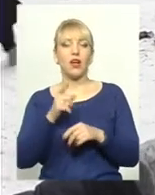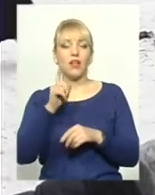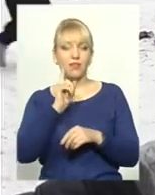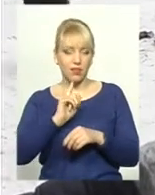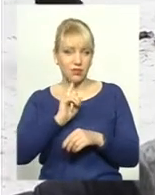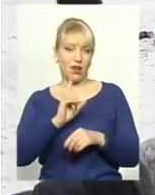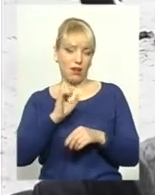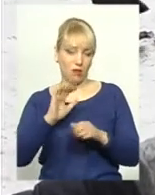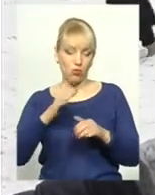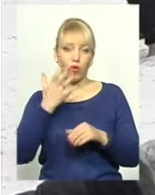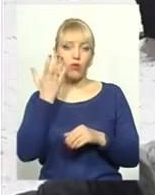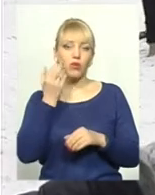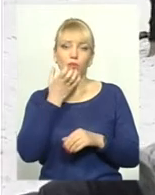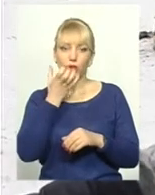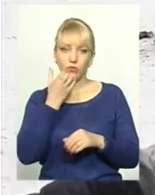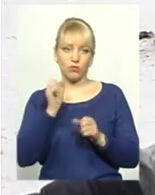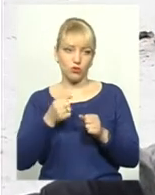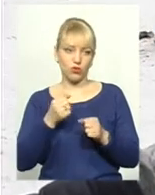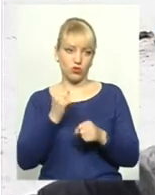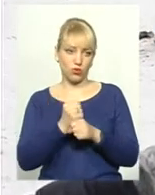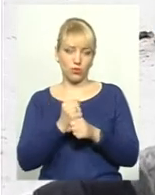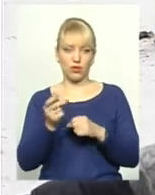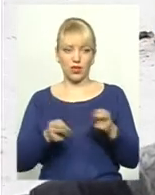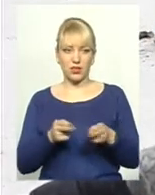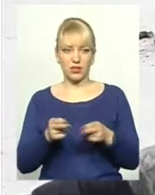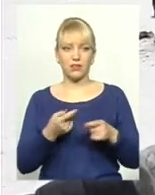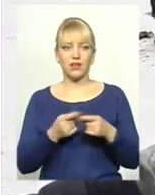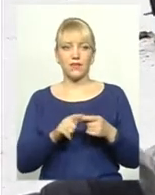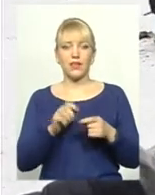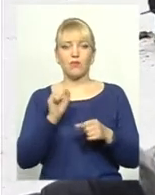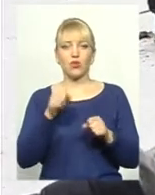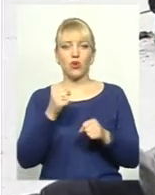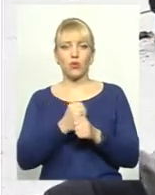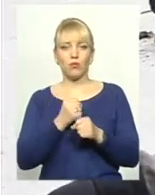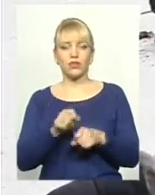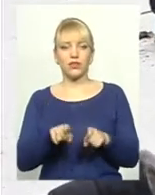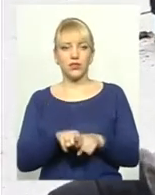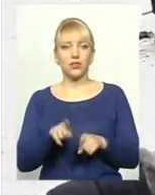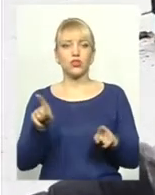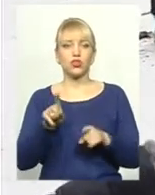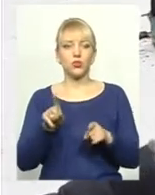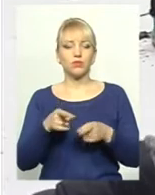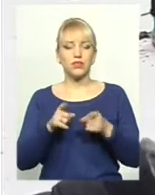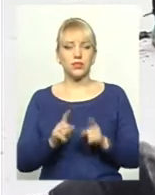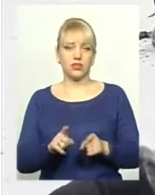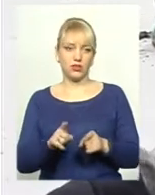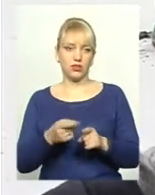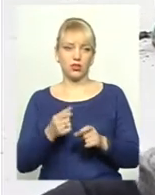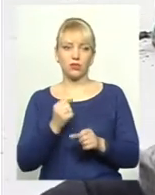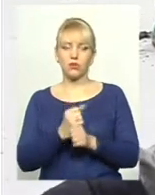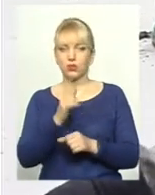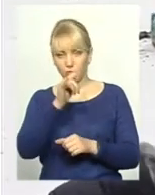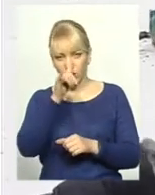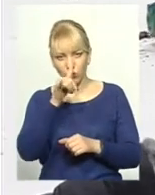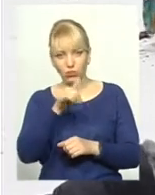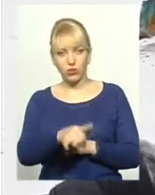потім знову потепління, знову можна робити стерилізацію. Це просто треба ловити такі моменти, щоб дійсно зробити так, щоб не допустити